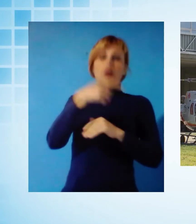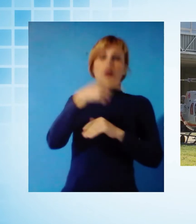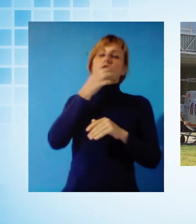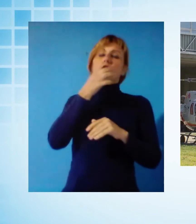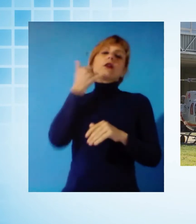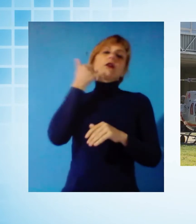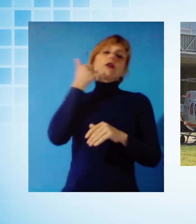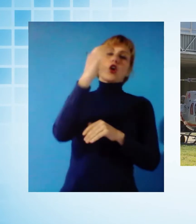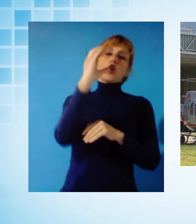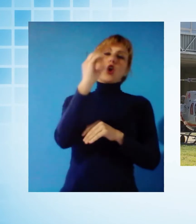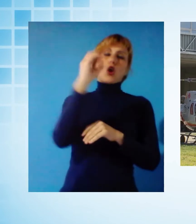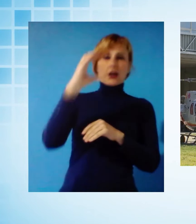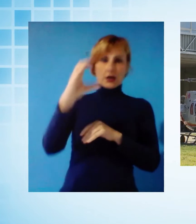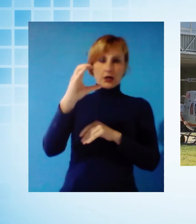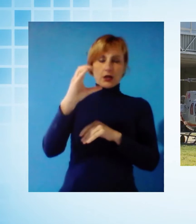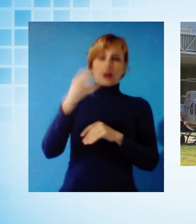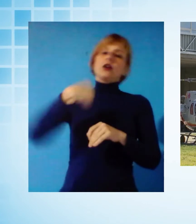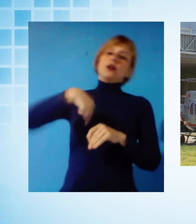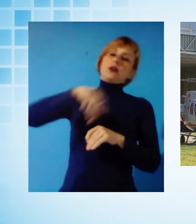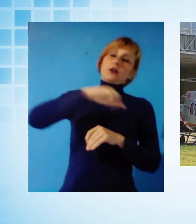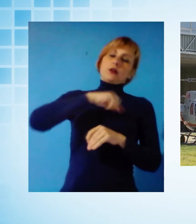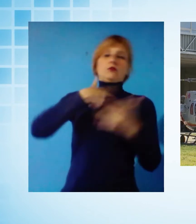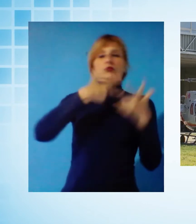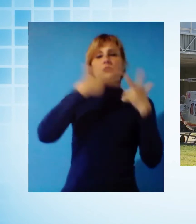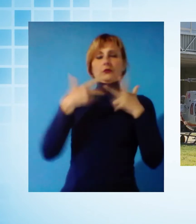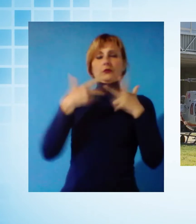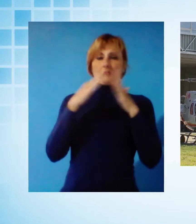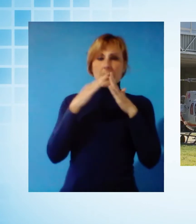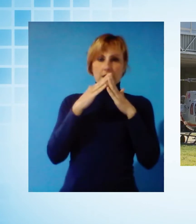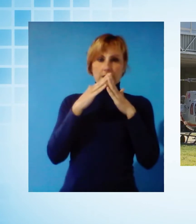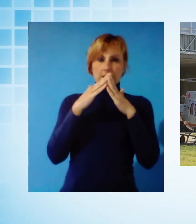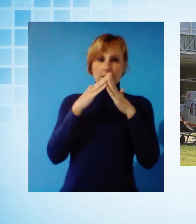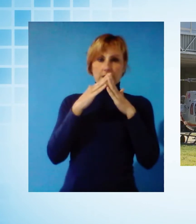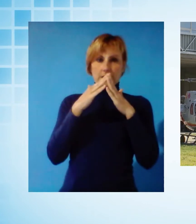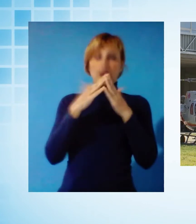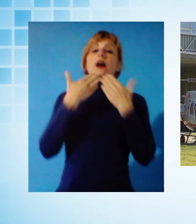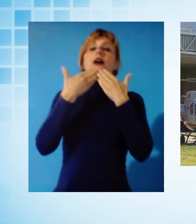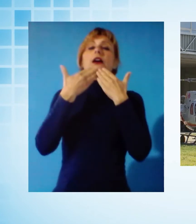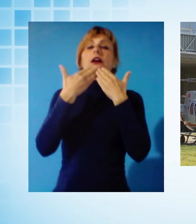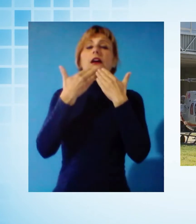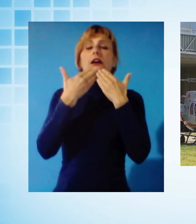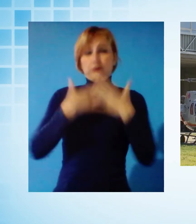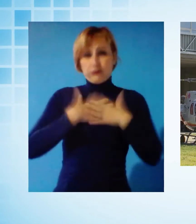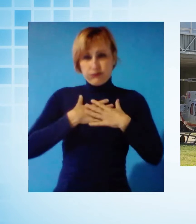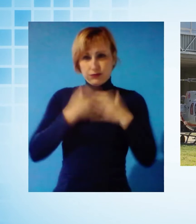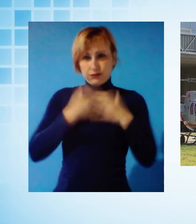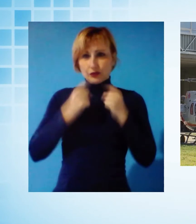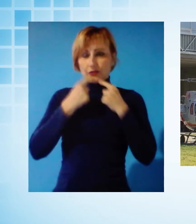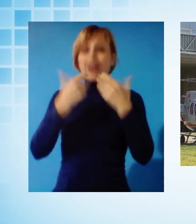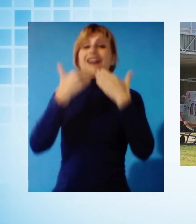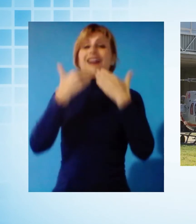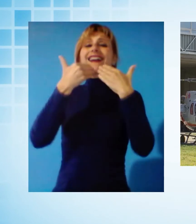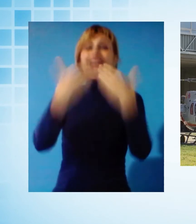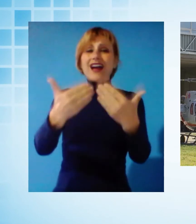porteremo le mascherine a casa. Ringrazio, perché poi è fondamentale comunque per la distribuzione il ruolo dei volontari.